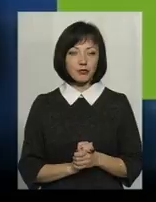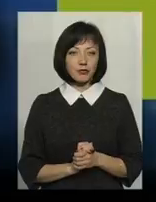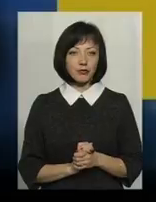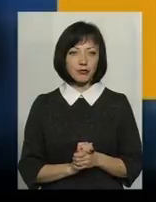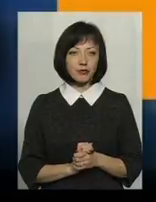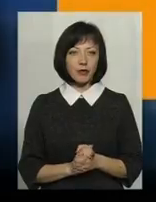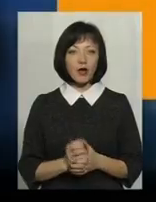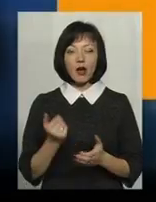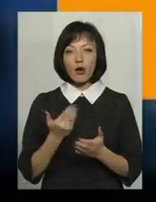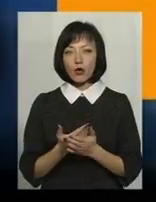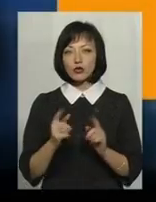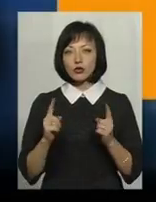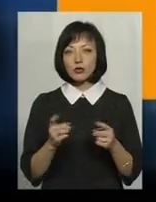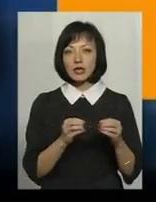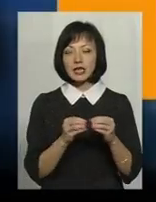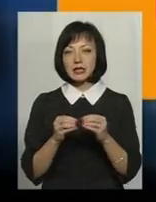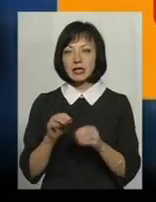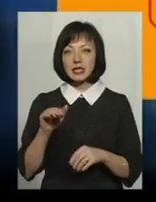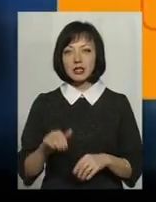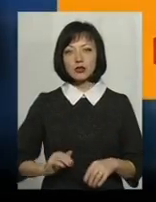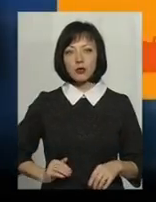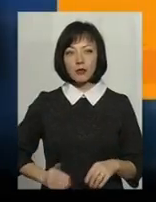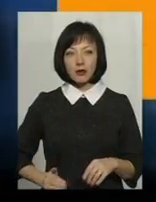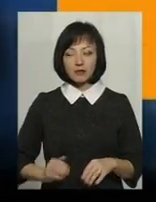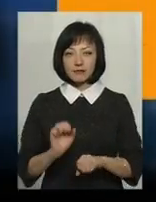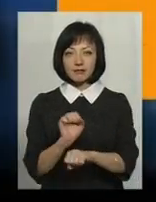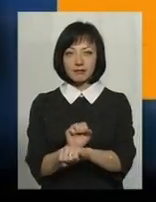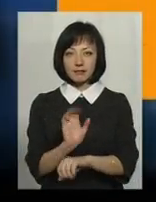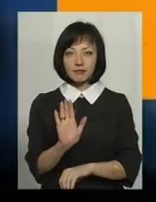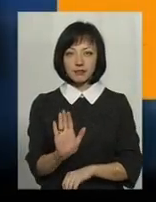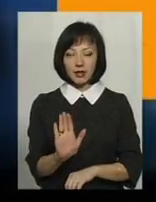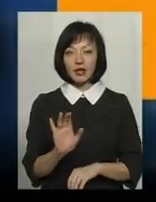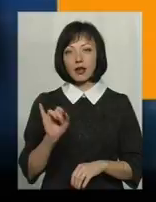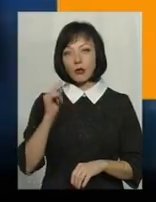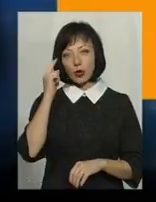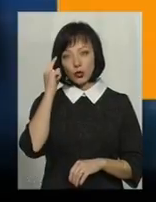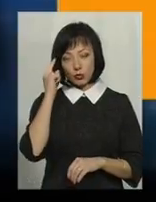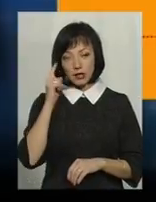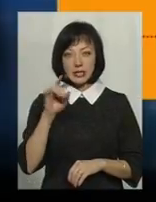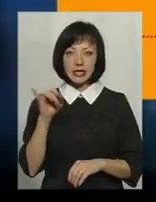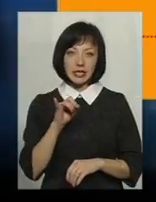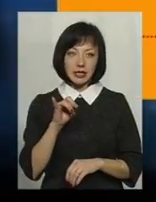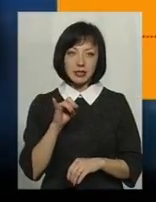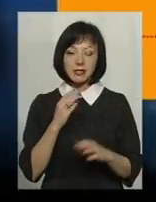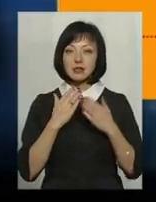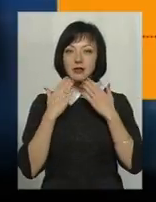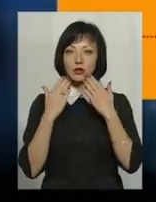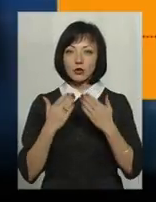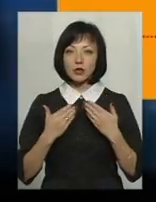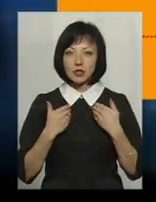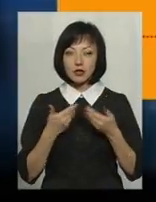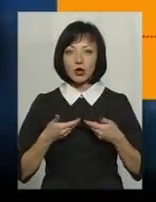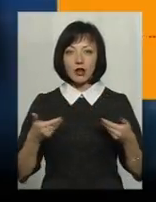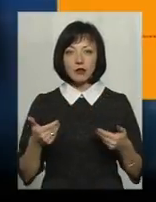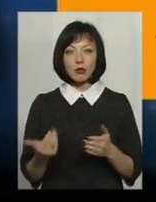Ось чому десятки тисяч компаній натиснули на паузу, щоб зупинитися, подумати і звернутися до нас по